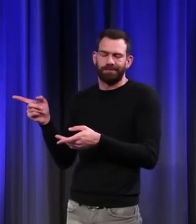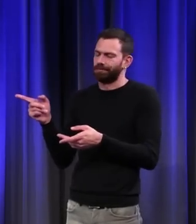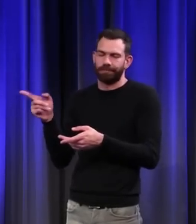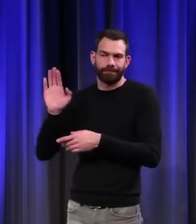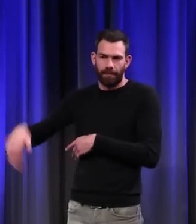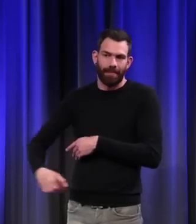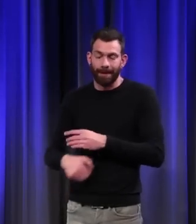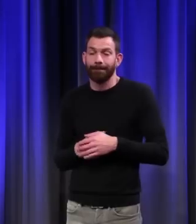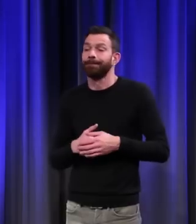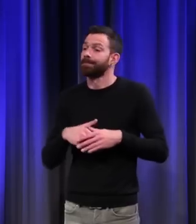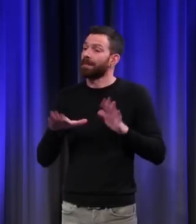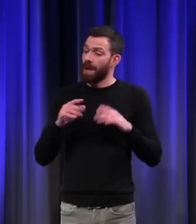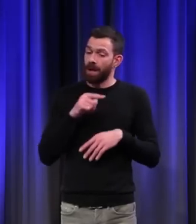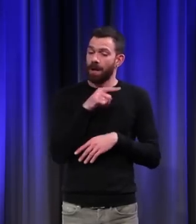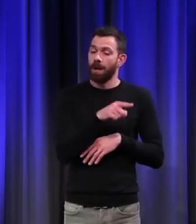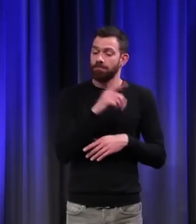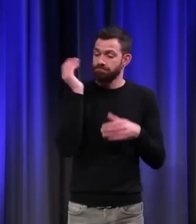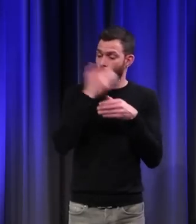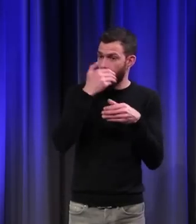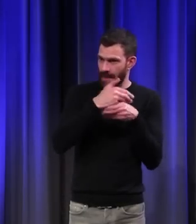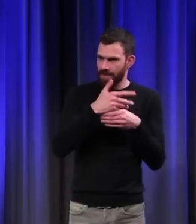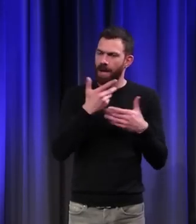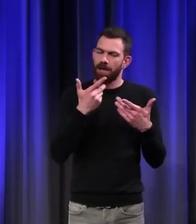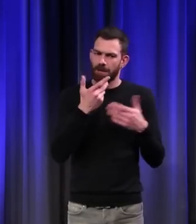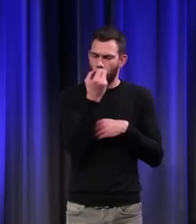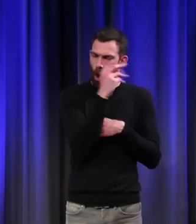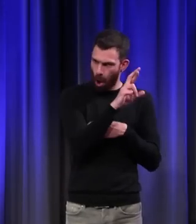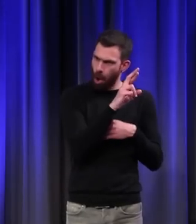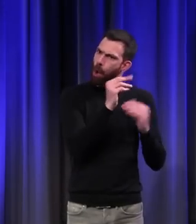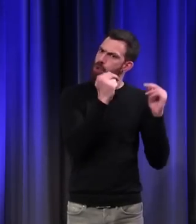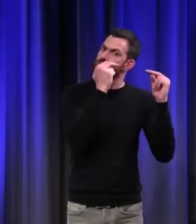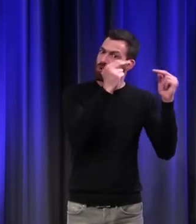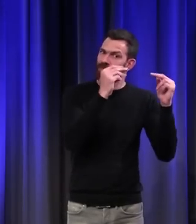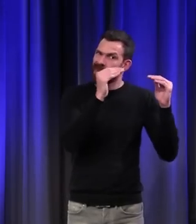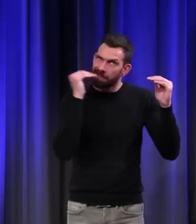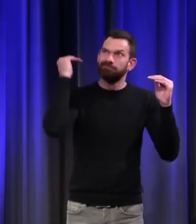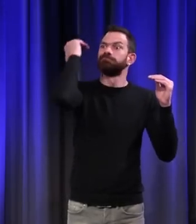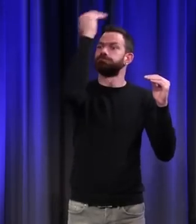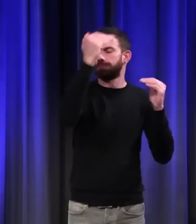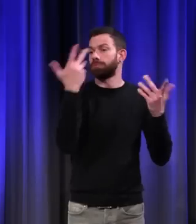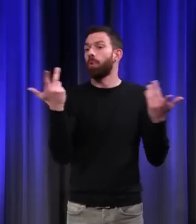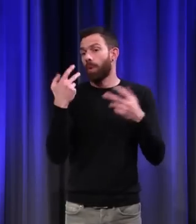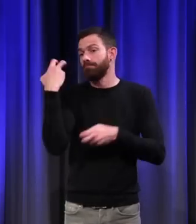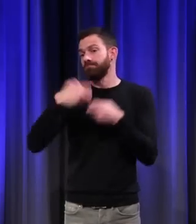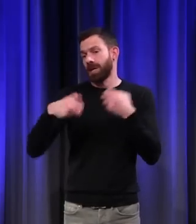les systèmes de valeur médiévaux, y a plus prestigieux encore que l'or, ce sont les pierres précieuses.